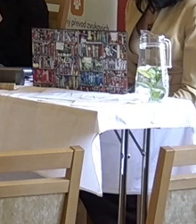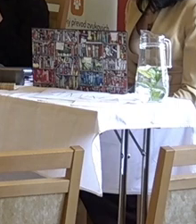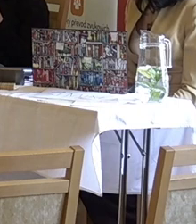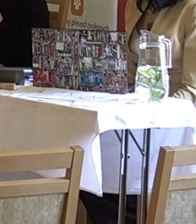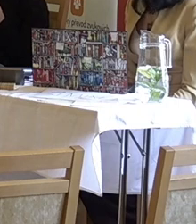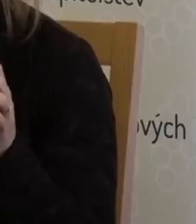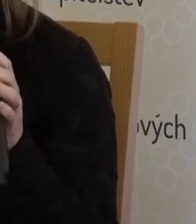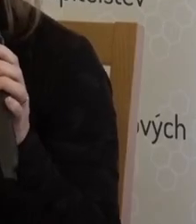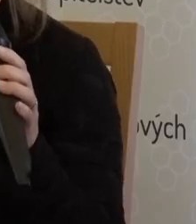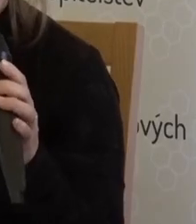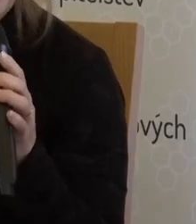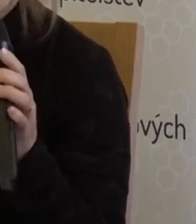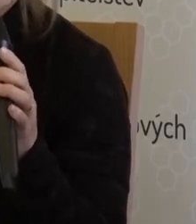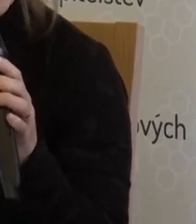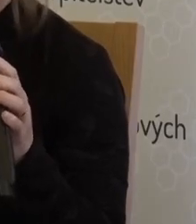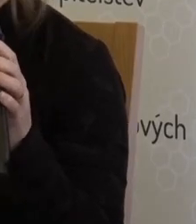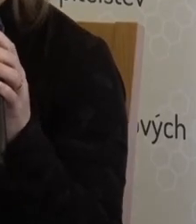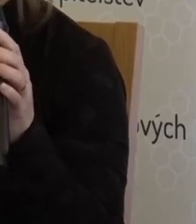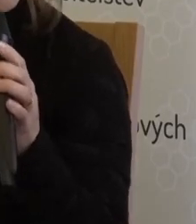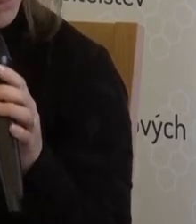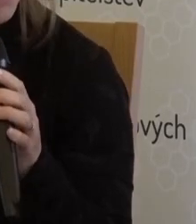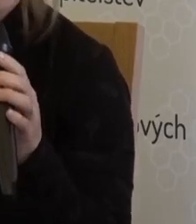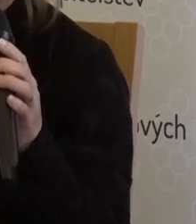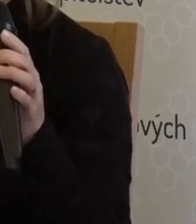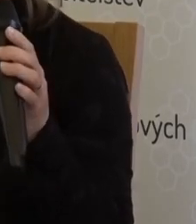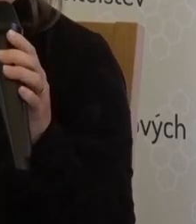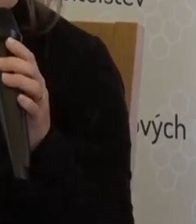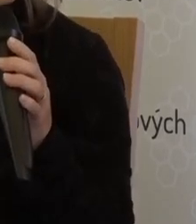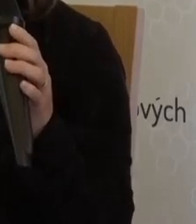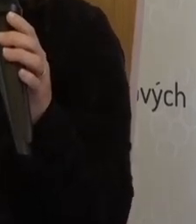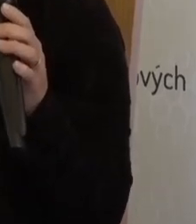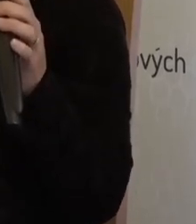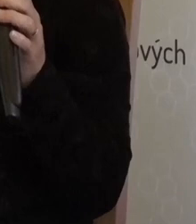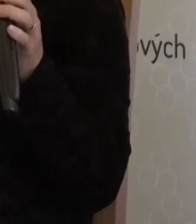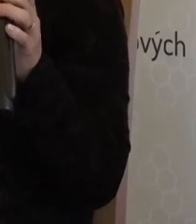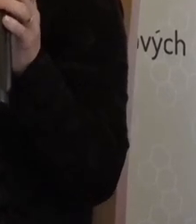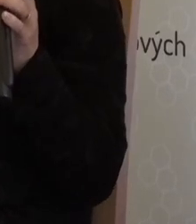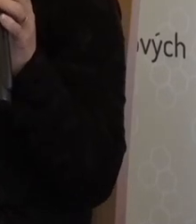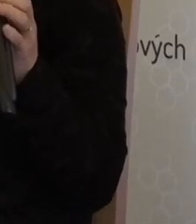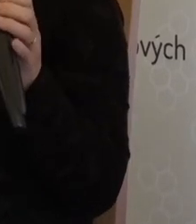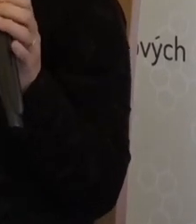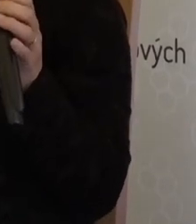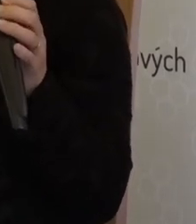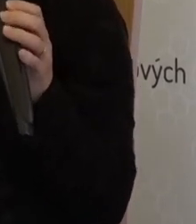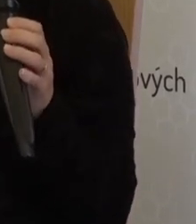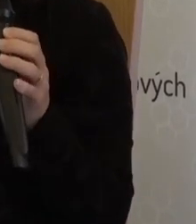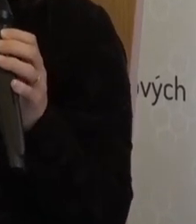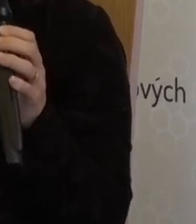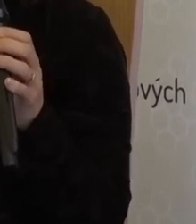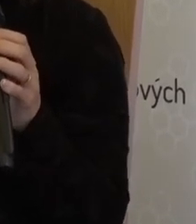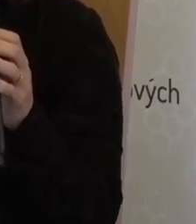jsme nechávali taky někdy stranou, že ta diskriminace, ta svoboda projevu, to jsou taková ta první lidská práva, která nás při použití